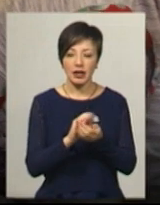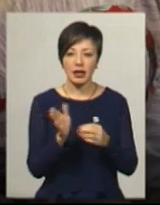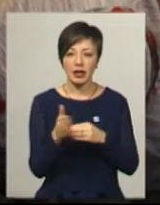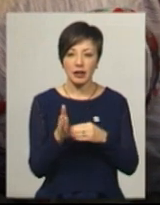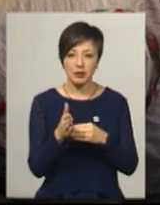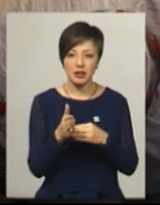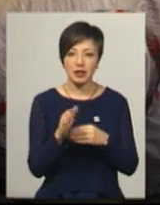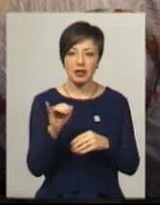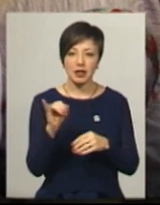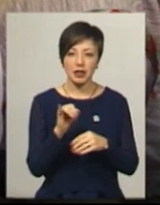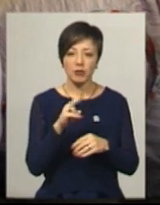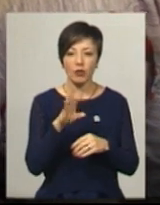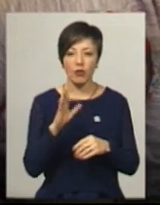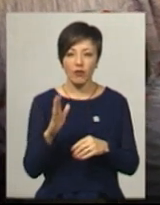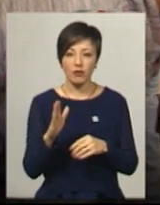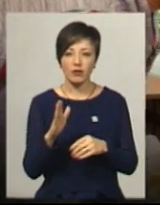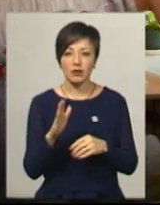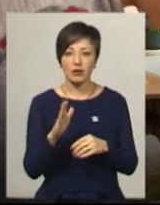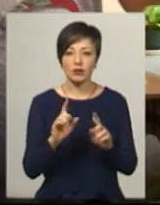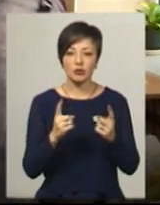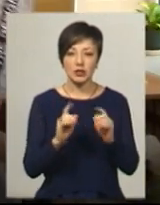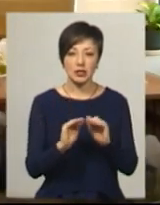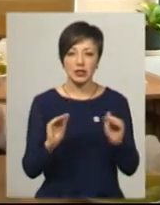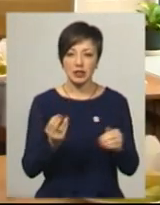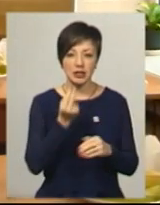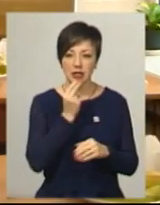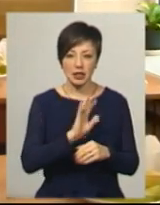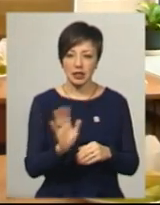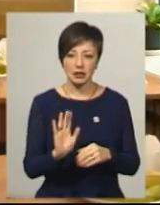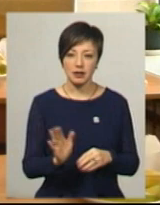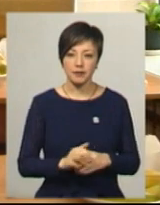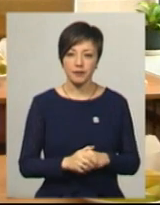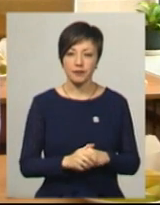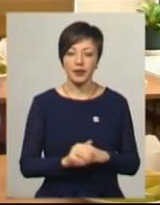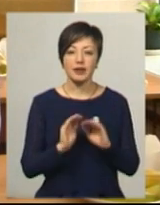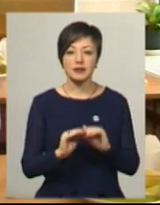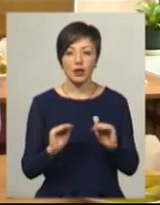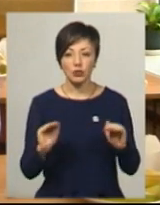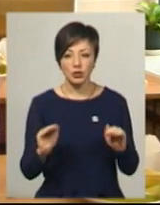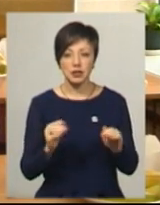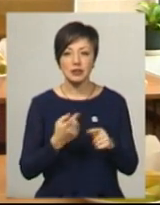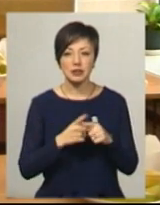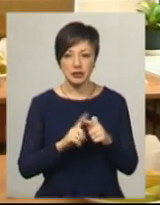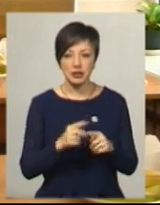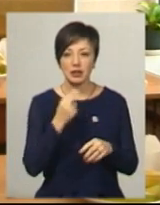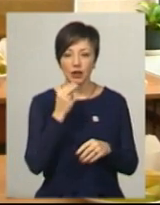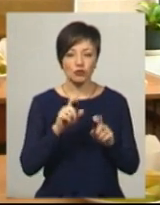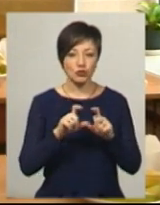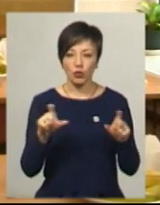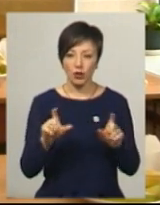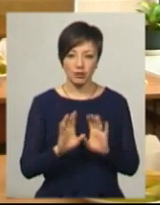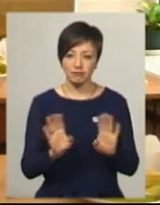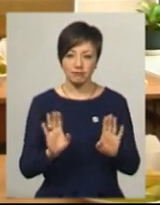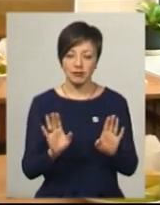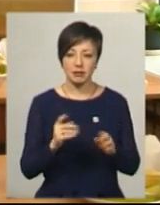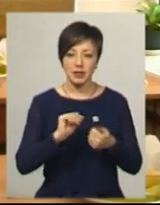з меню і плов різотто солодкий, тому що діти його не їдять. У садочках, якщо діти це їдять, то у школах – ні.